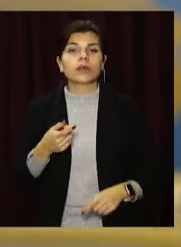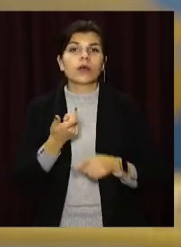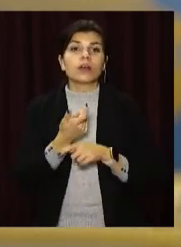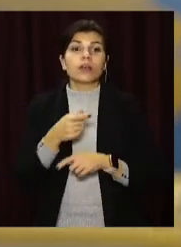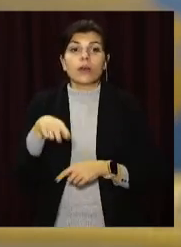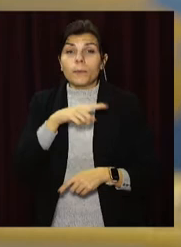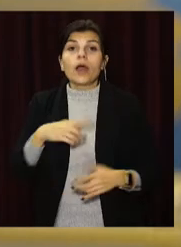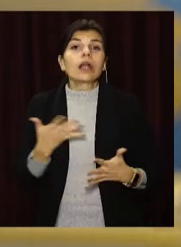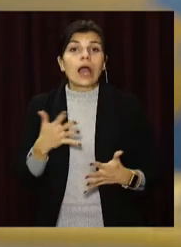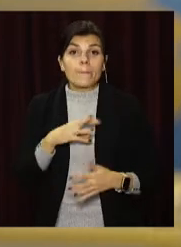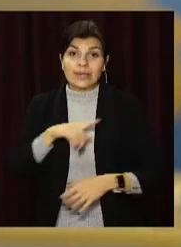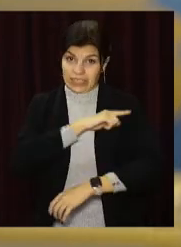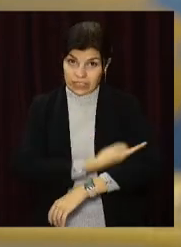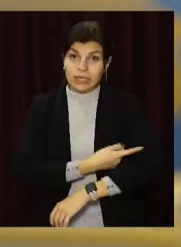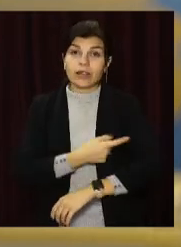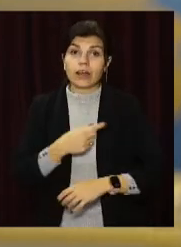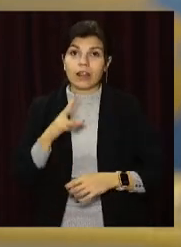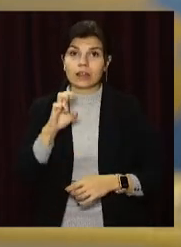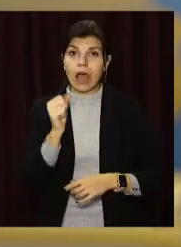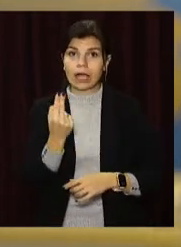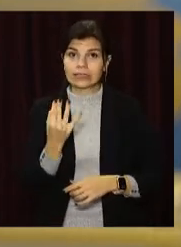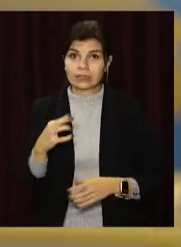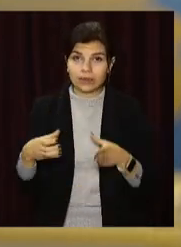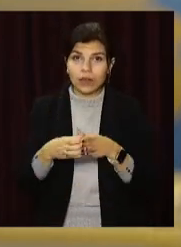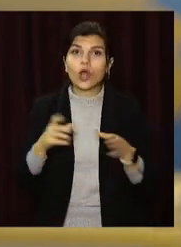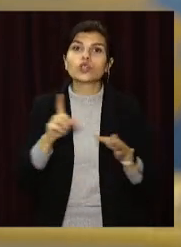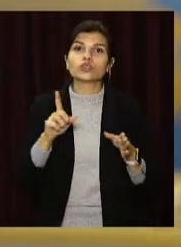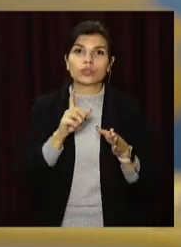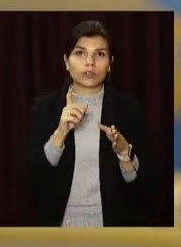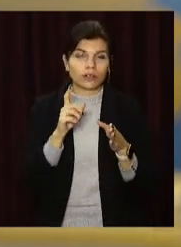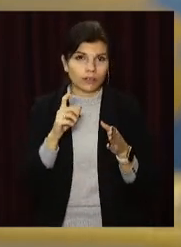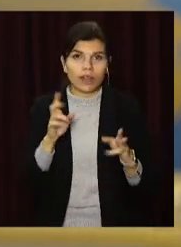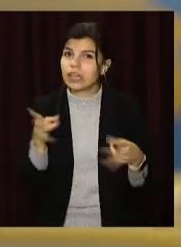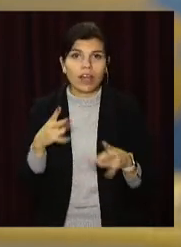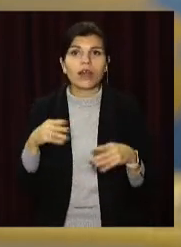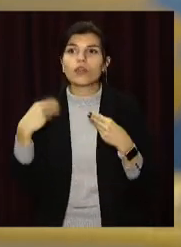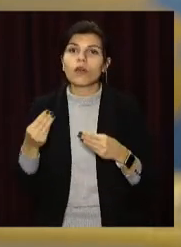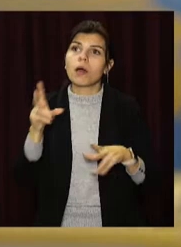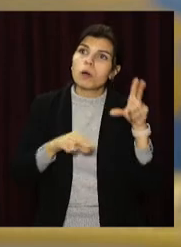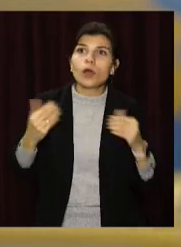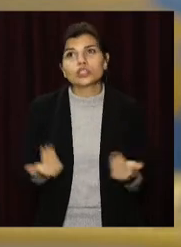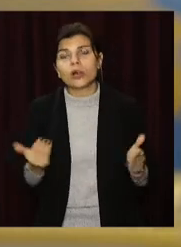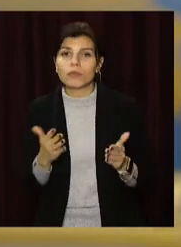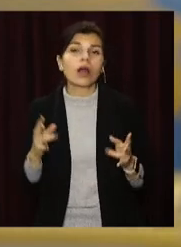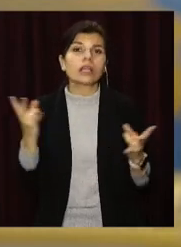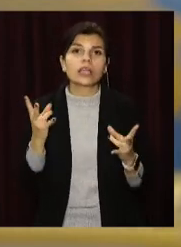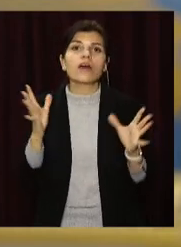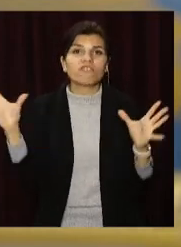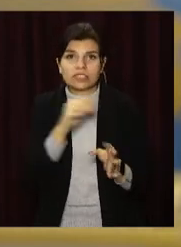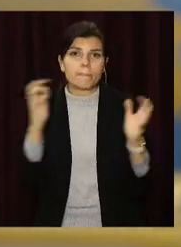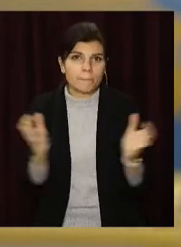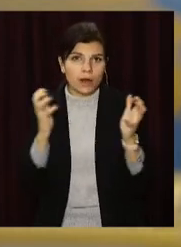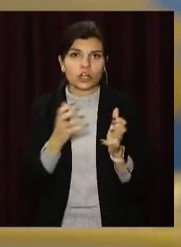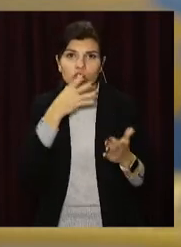яка ми сильна нація і що нам радіація, не треба давати друге життя. Треба всім берегти